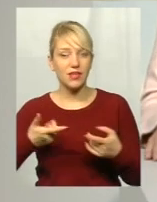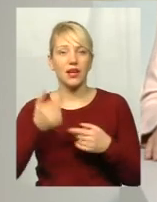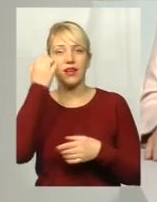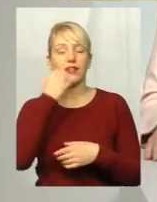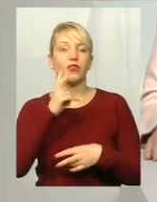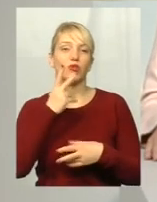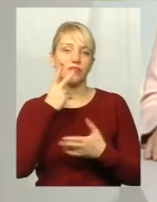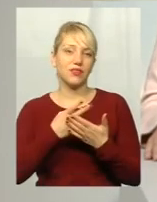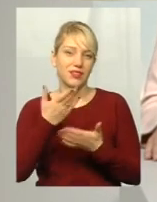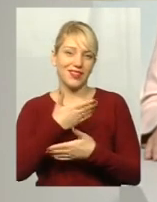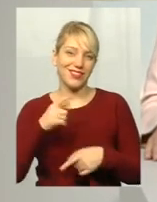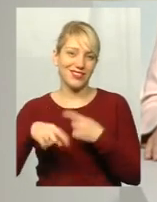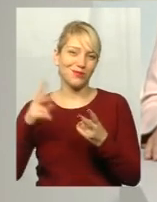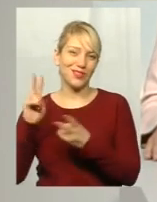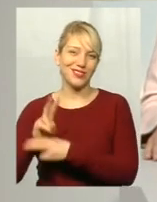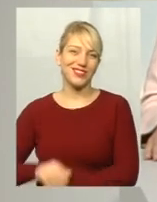дякую усім, хто нас дивився, до зустрічі.